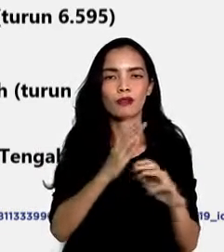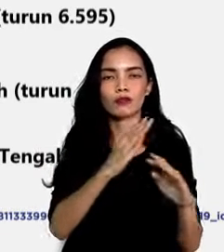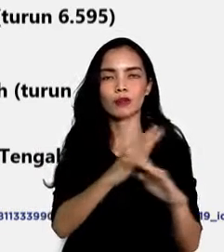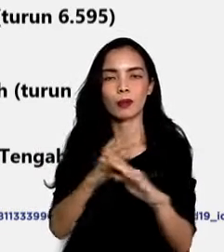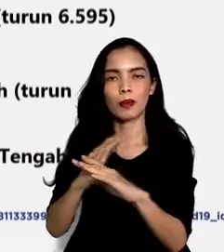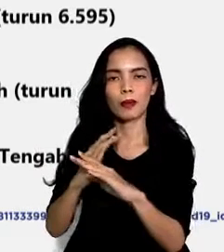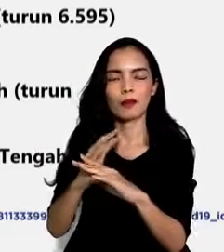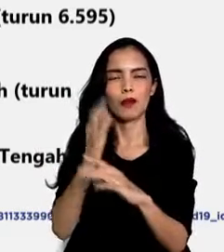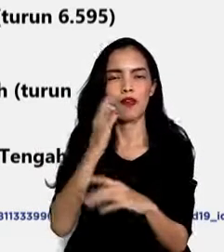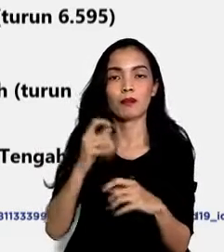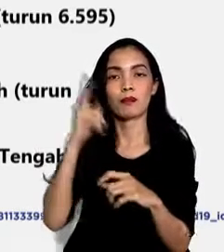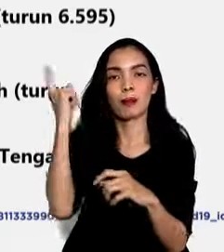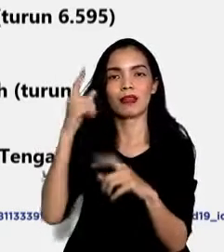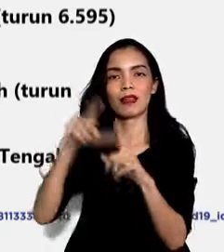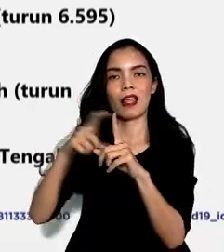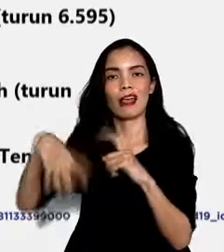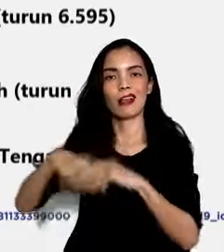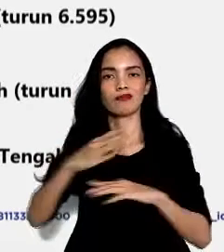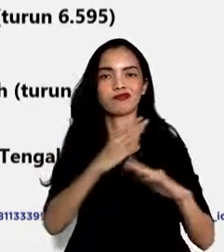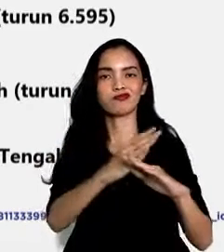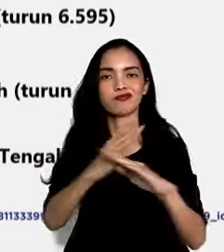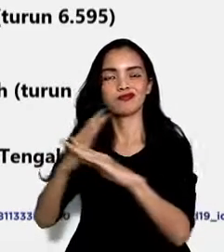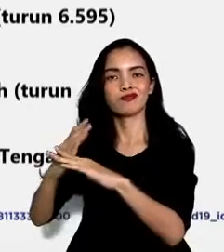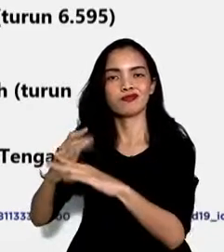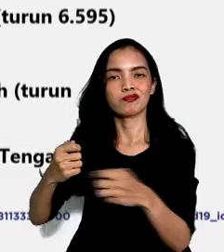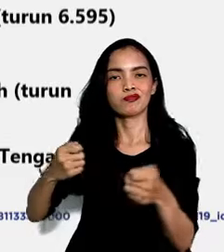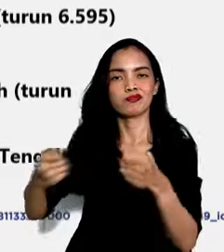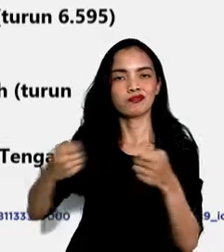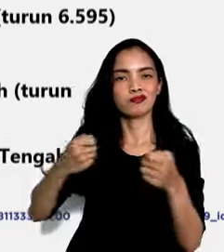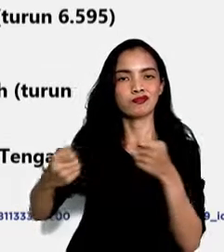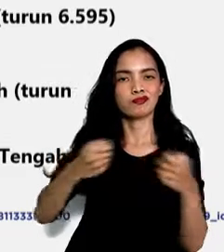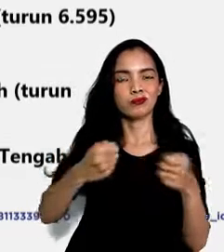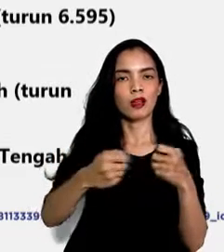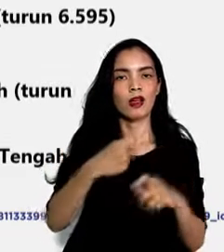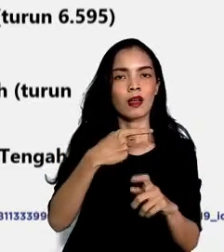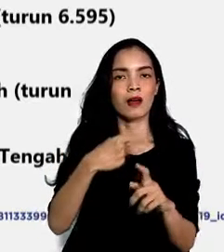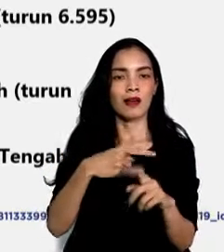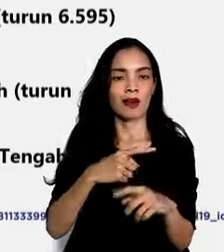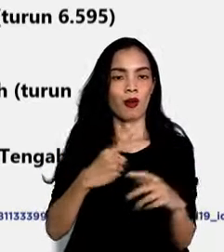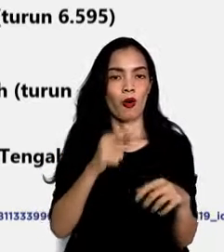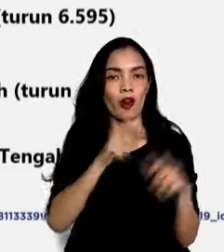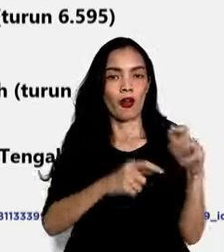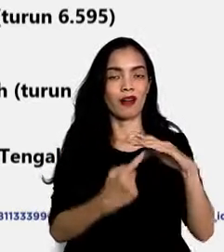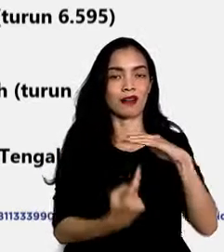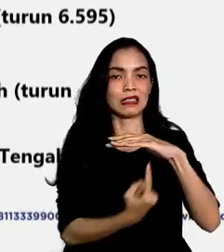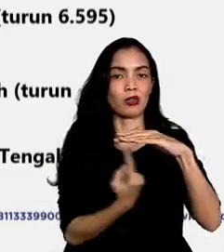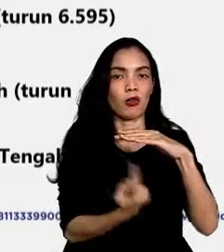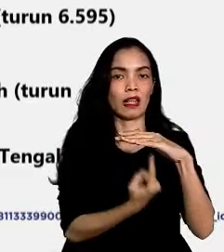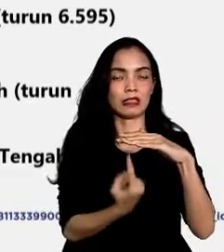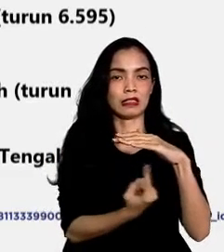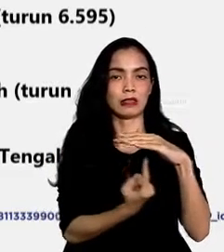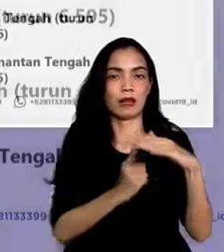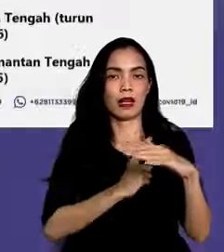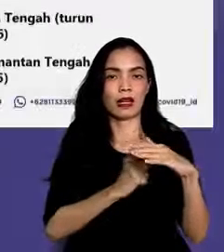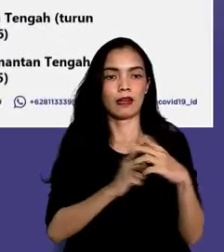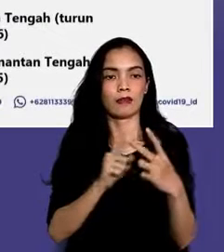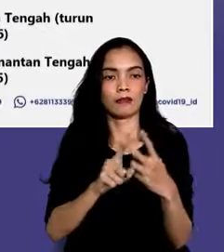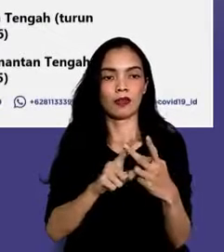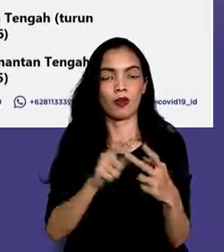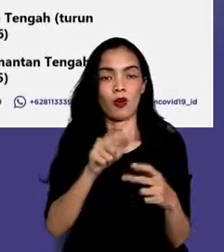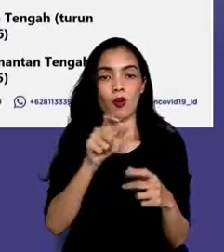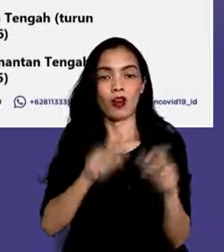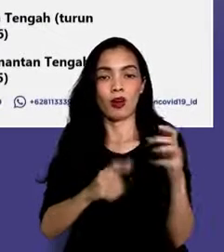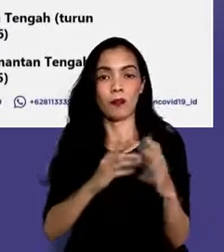-19, pengawasan pasien isolasi mandiri, serta pengawasan dan penindakan tegas pada pelanggar protokol